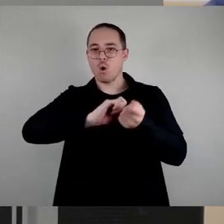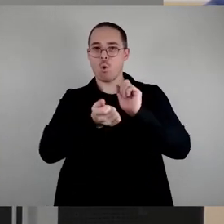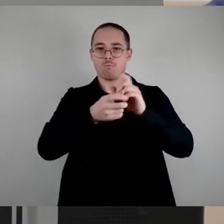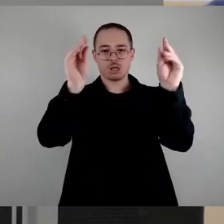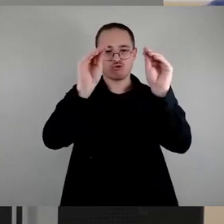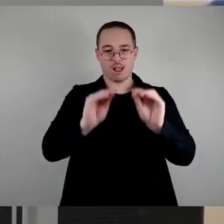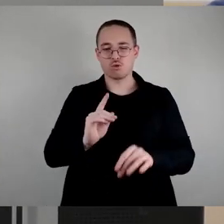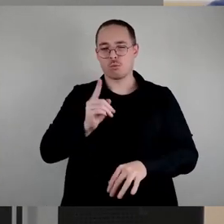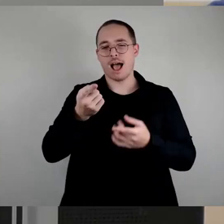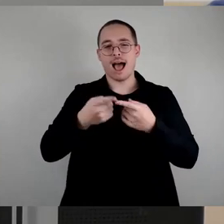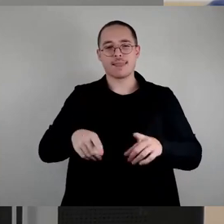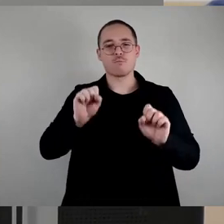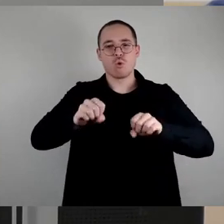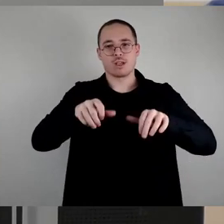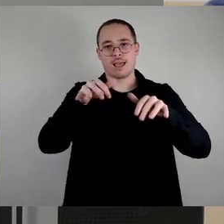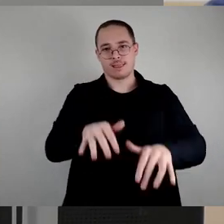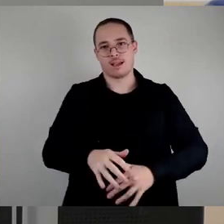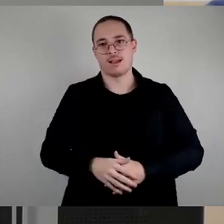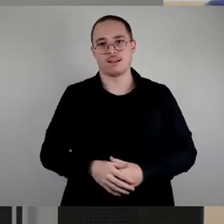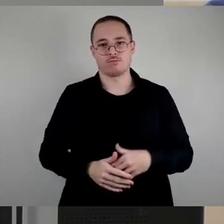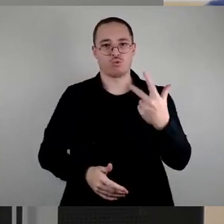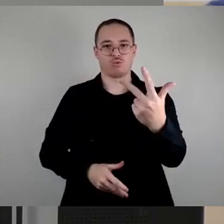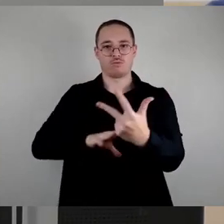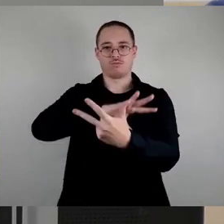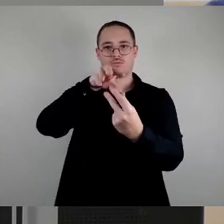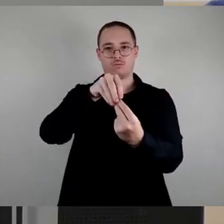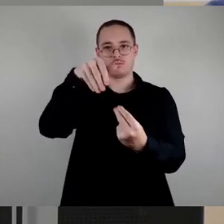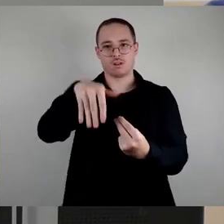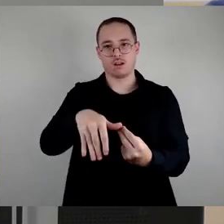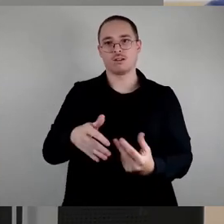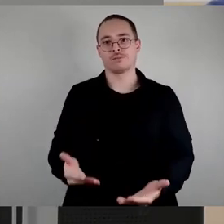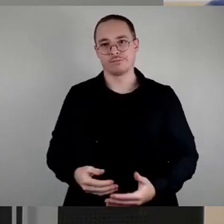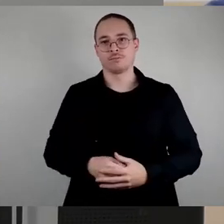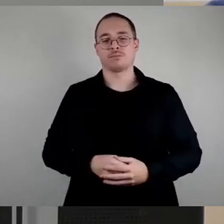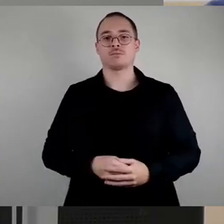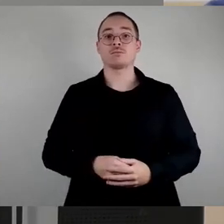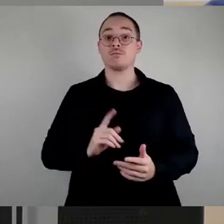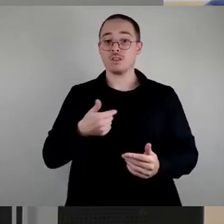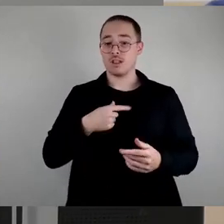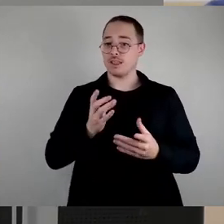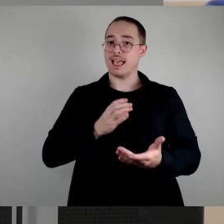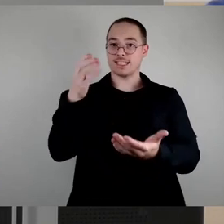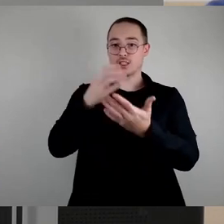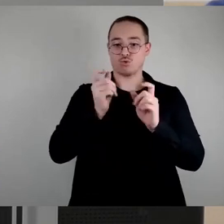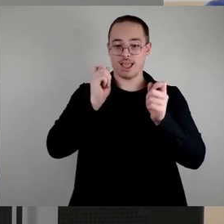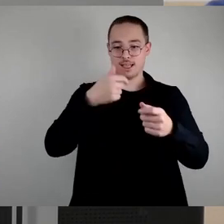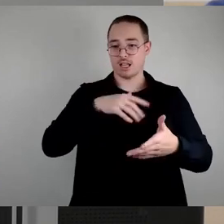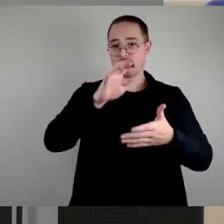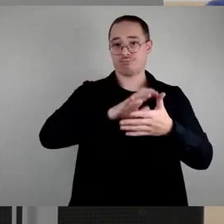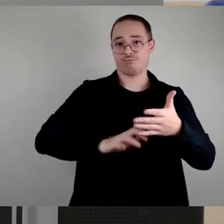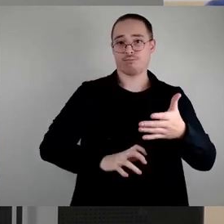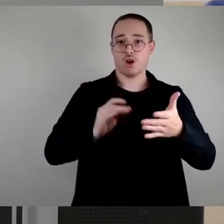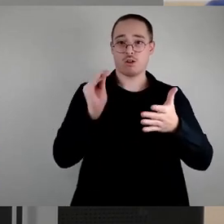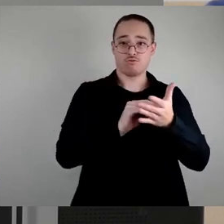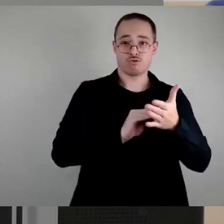der Ansatz, wie wir ihn in unserem Ersetzungsantrag ja aufgeschrieben haben, das ein bisschen sich noch mal anzuschauen, wie kann man das gut organisieren,